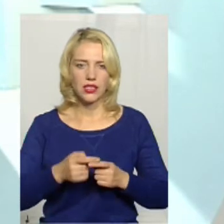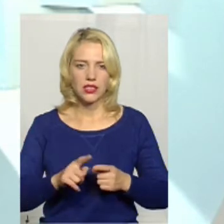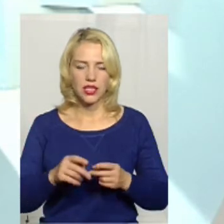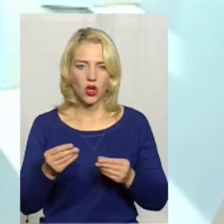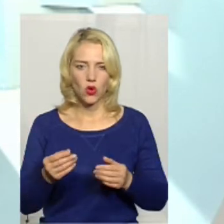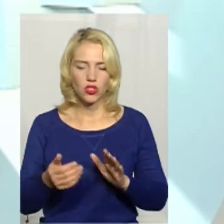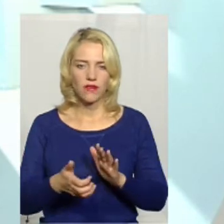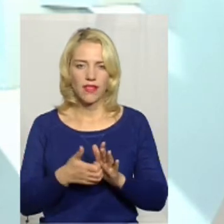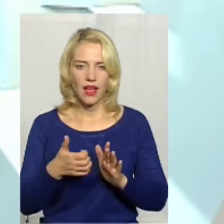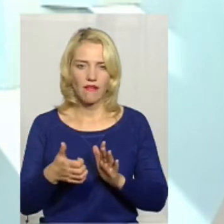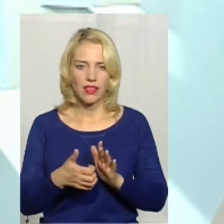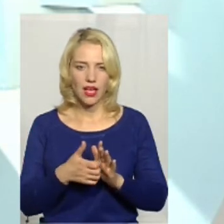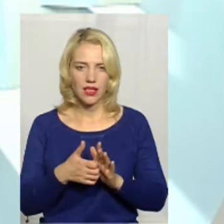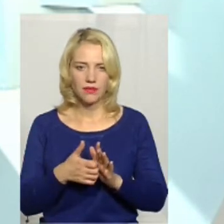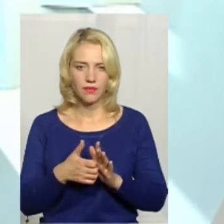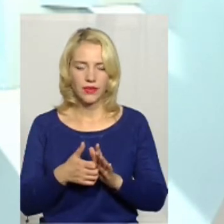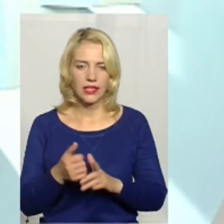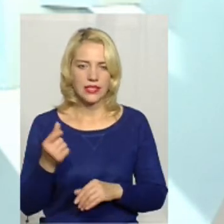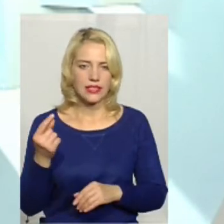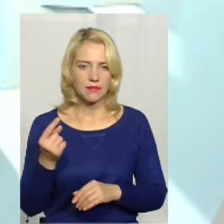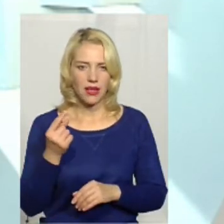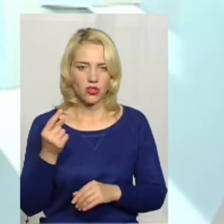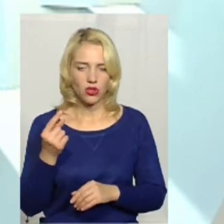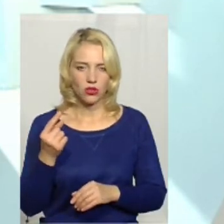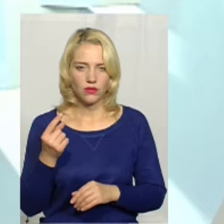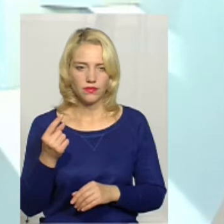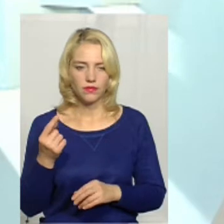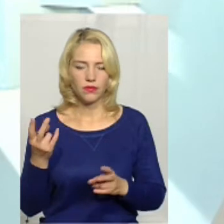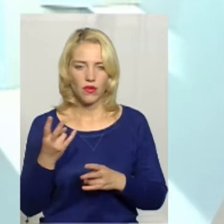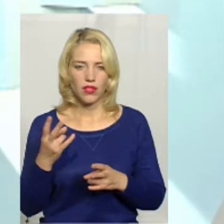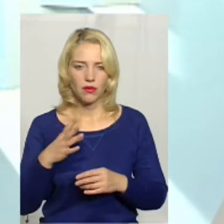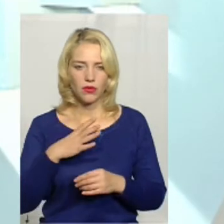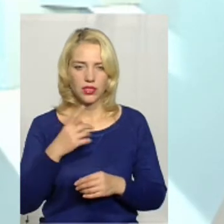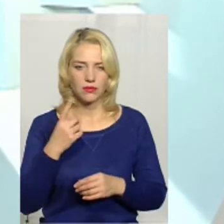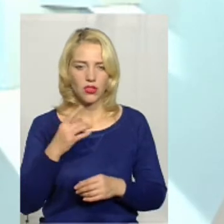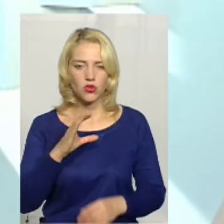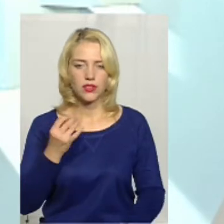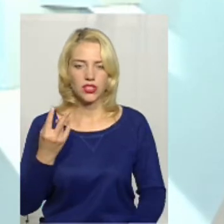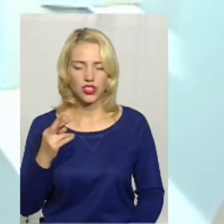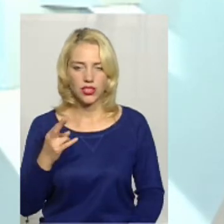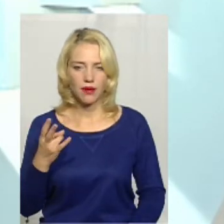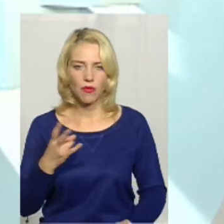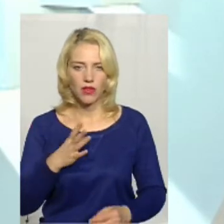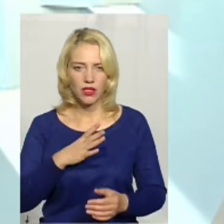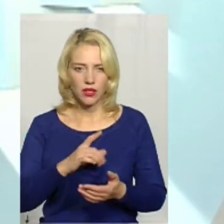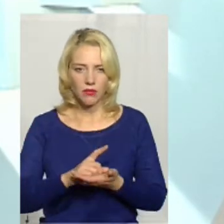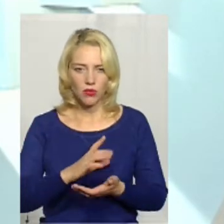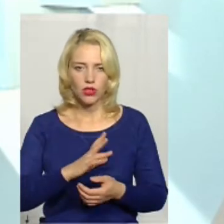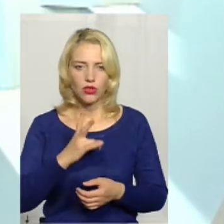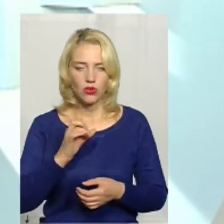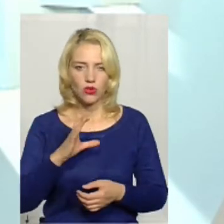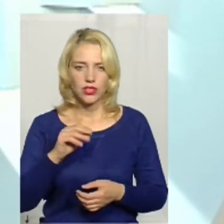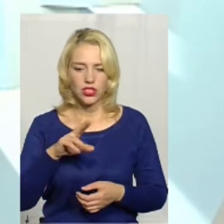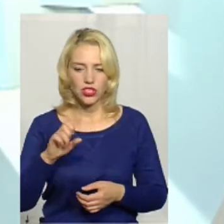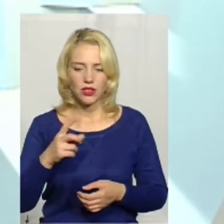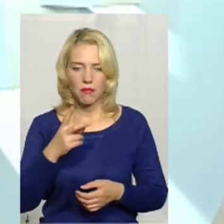цих коштів не вистачає. З першого, мало бути з першого січня, але з січень, перший квартал, ще